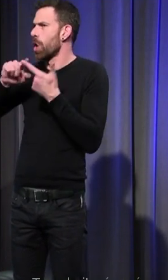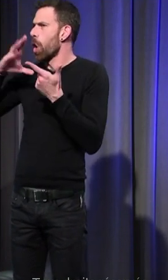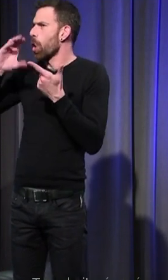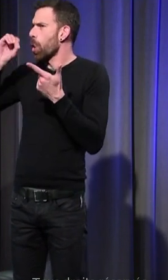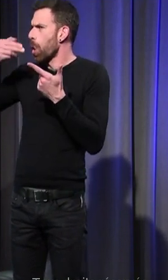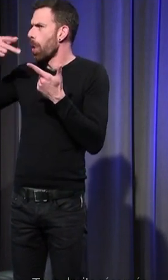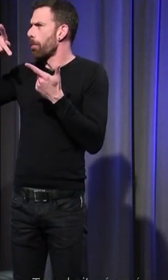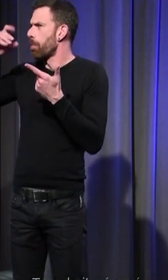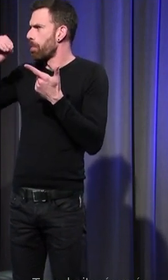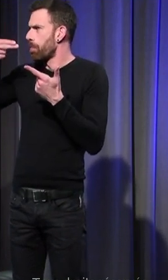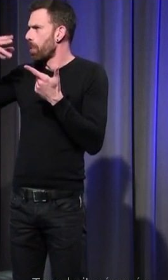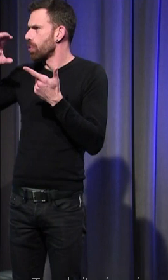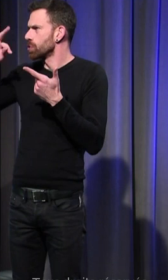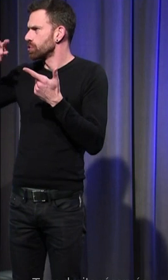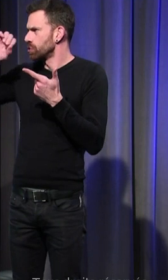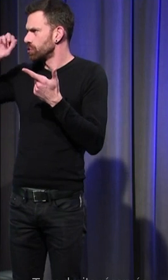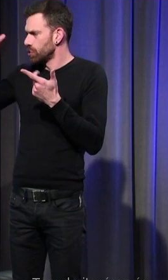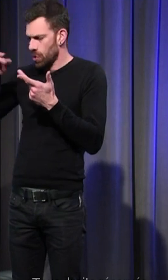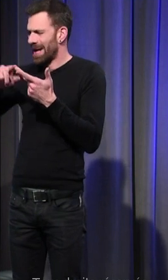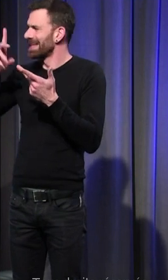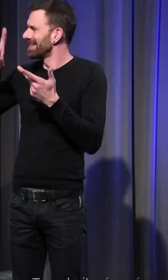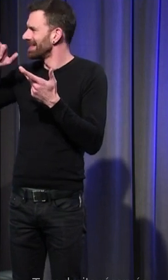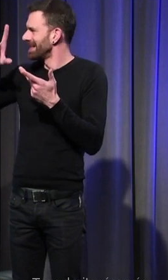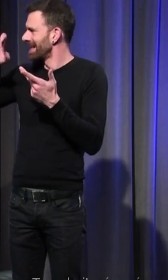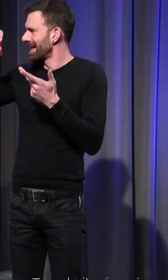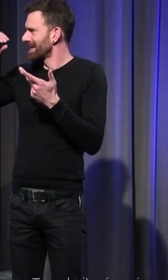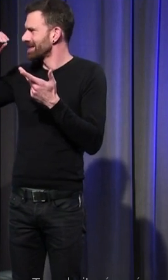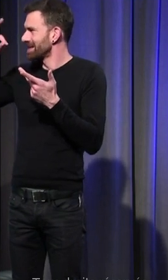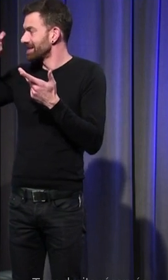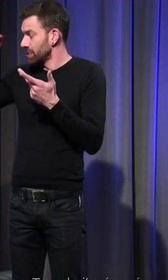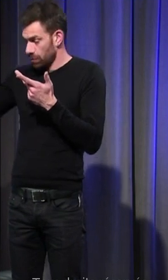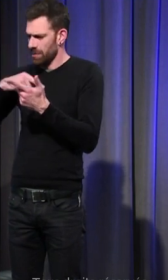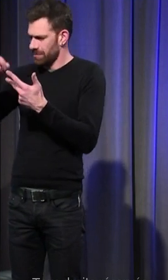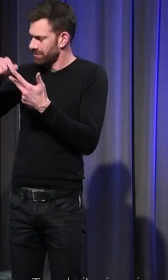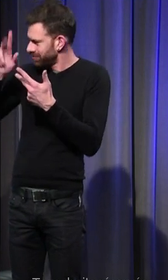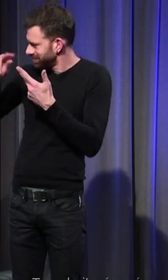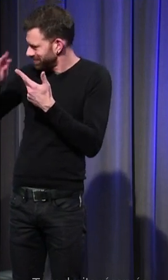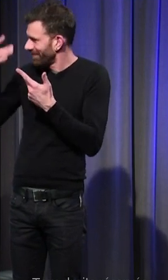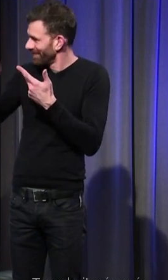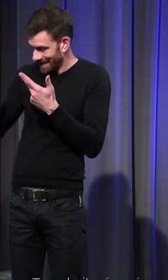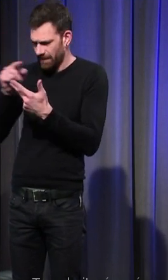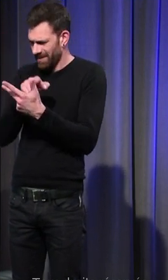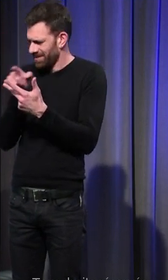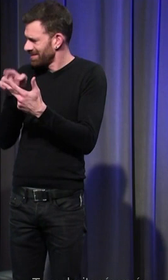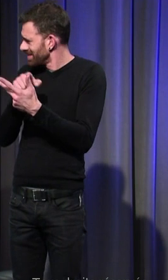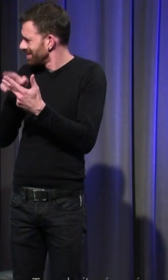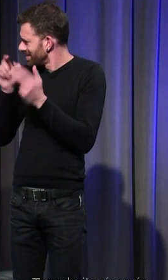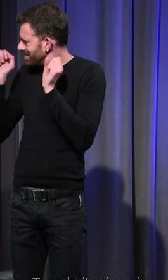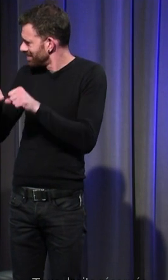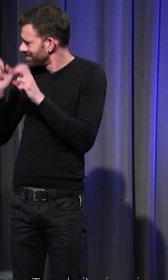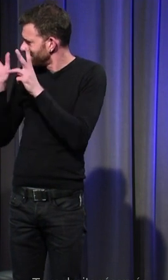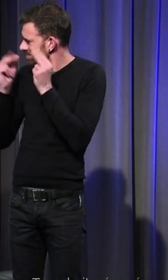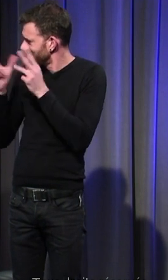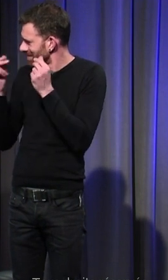si j bien noté et de la dilection et vous êtes un peu revenu sur ce qu'est la componction mais est-ce que vous pourriez donc nous expliquer ce que sont l